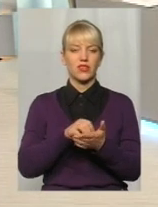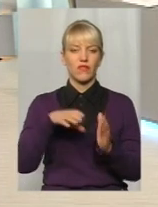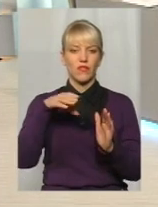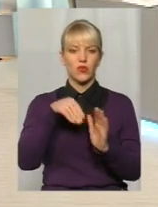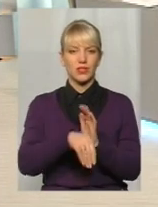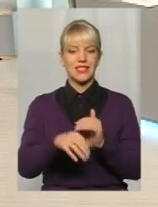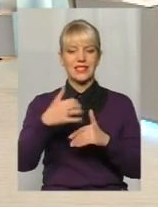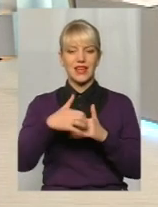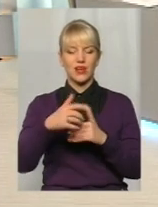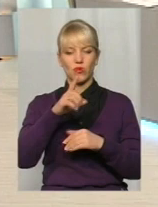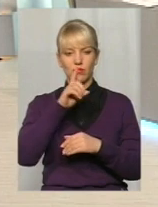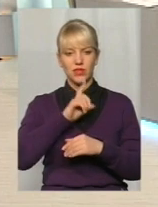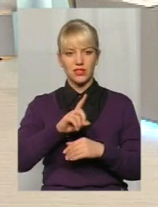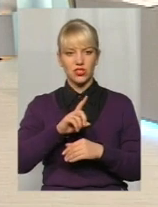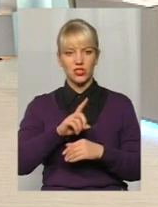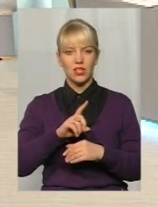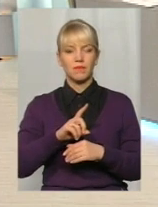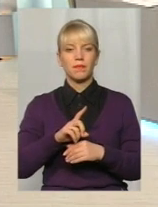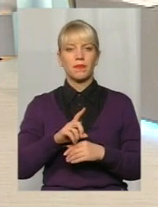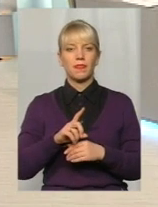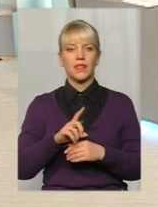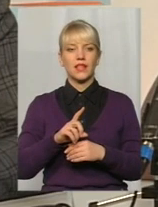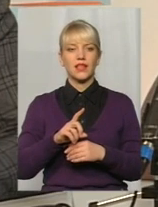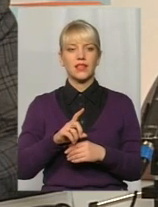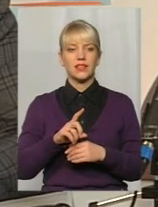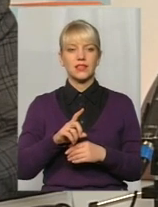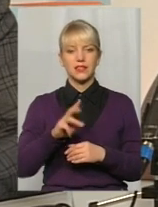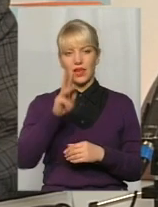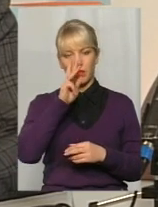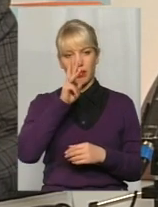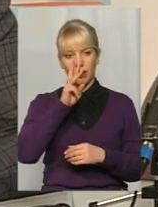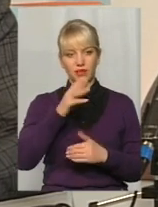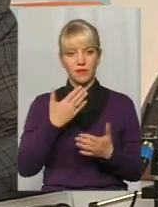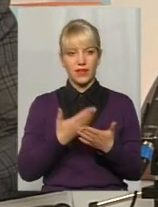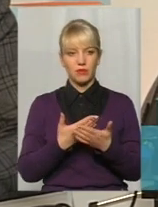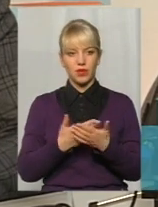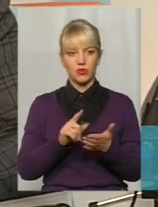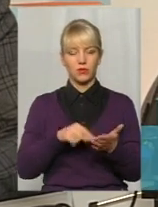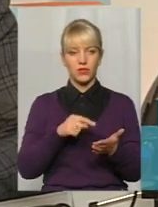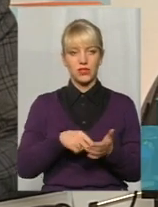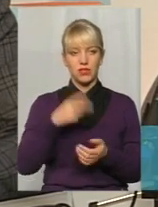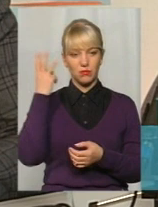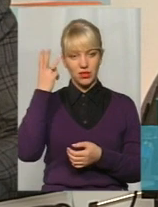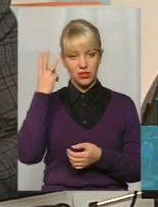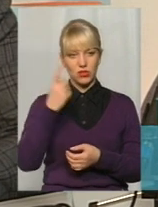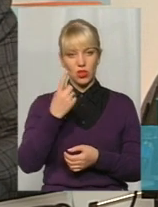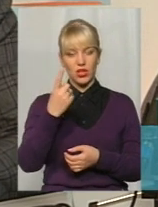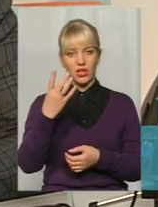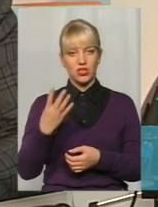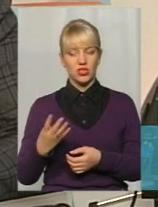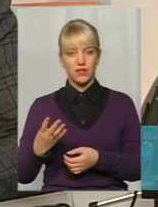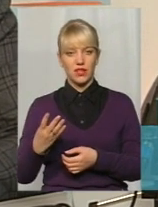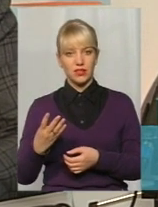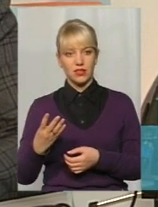середньомісячної заробітної плати по певному регіону. Наприклад, по місту Хмельницькому одна четверта